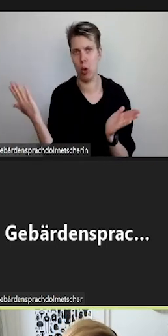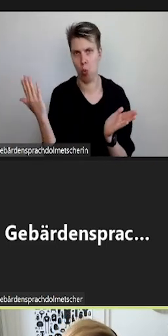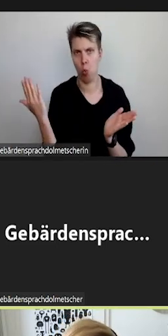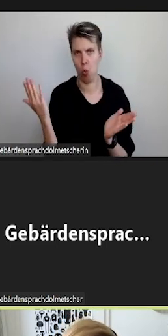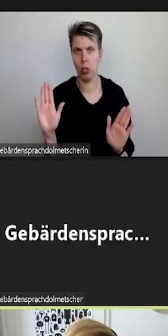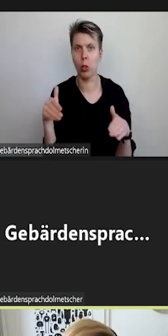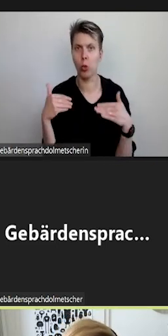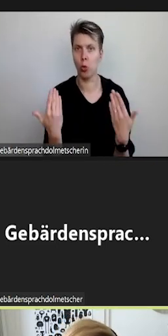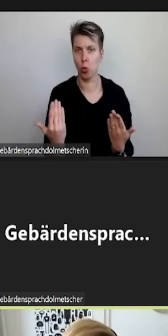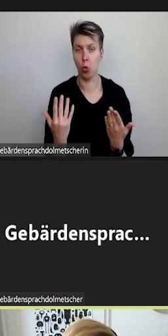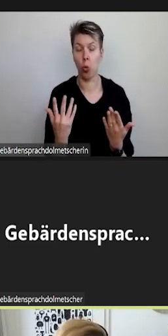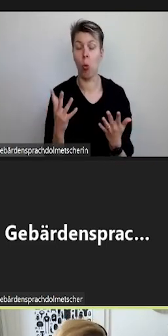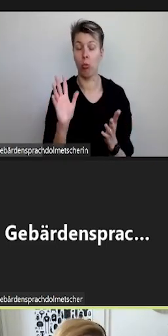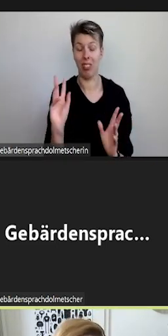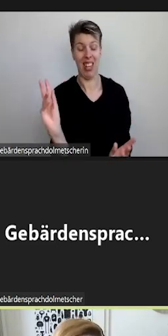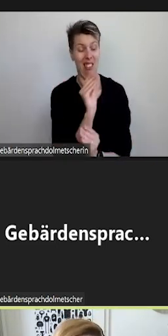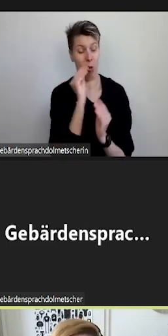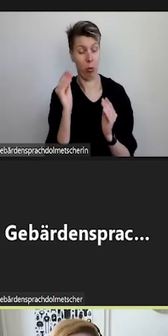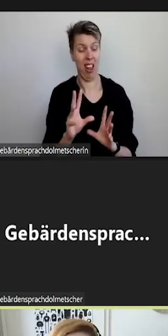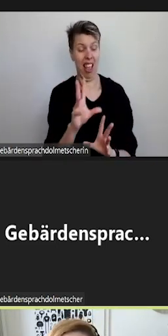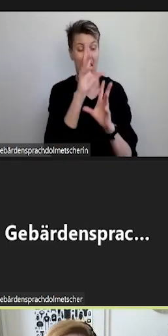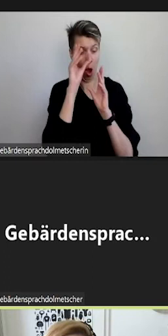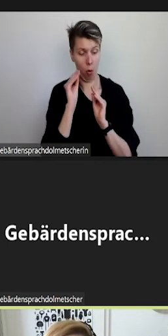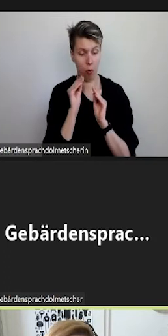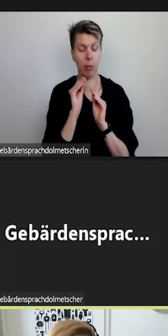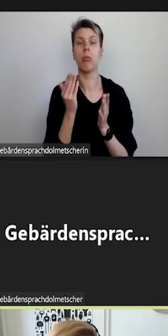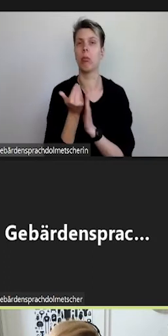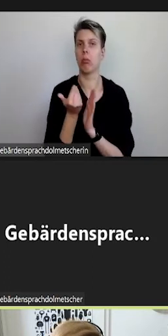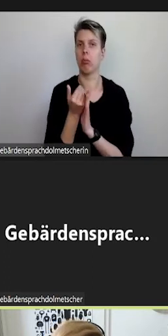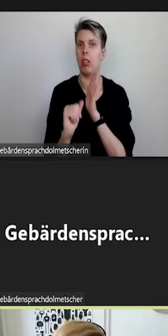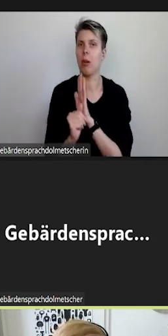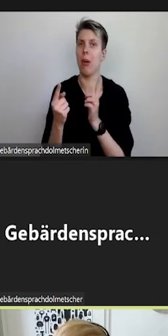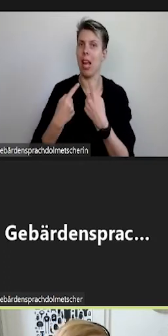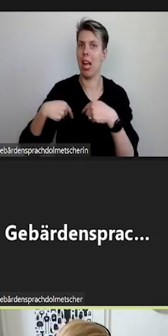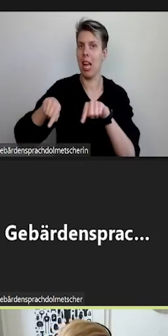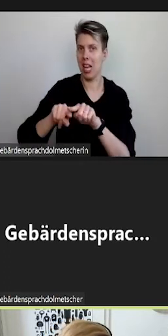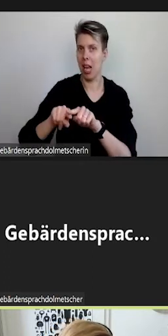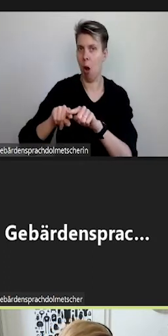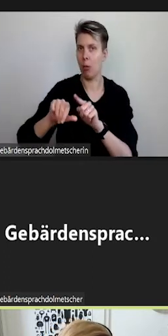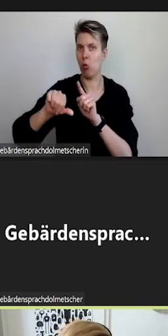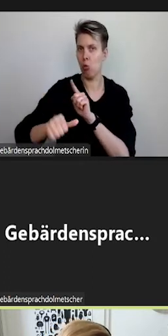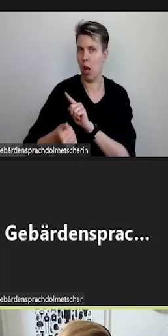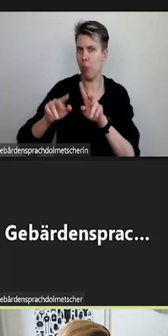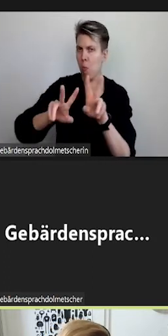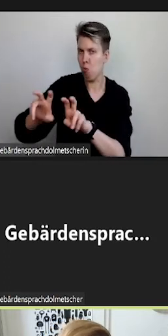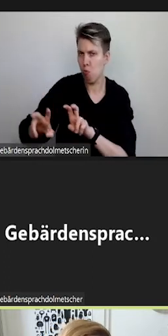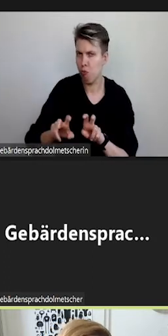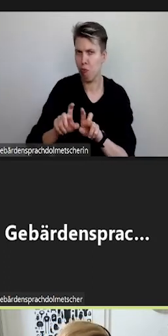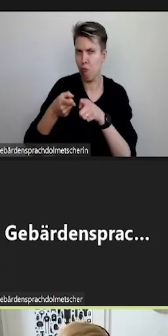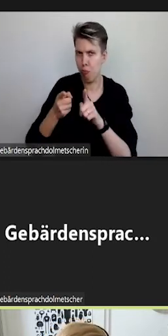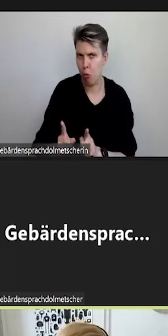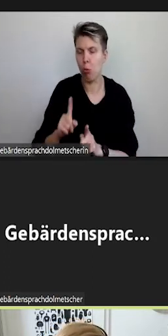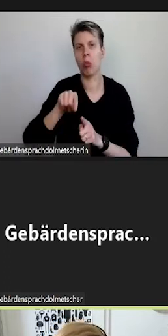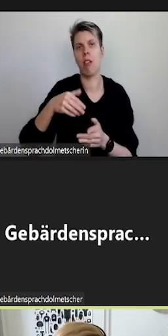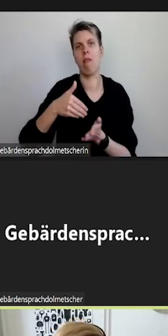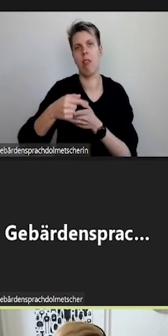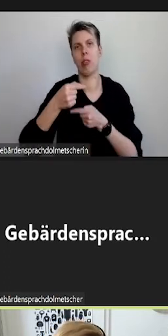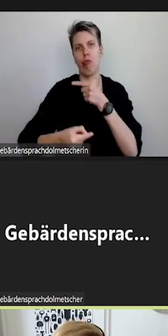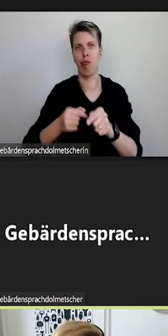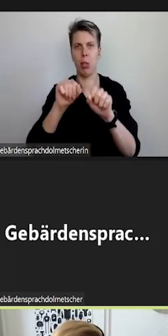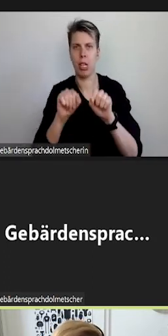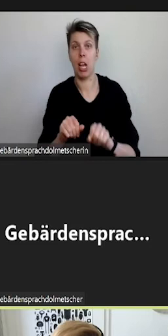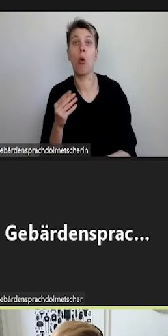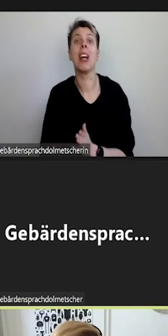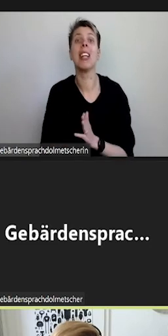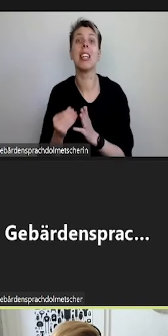Informationen aufzunehmen, müssen wir dahingehend die Raumqualität aber erst noch grundlegend erfassen. Eine weitere Schwierigkeit ist,